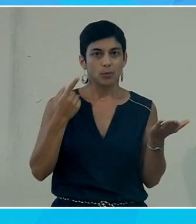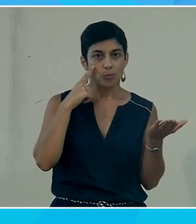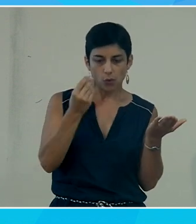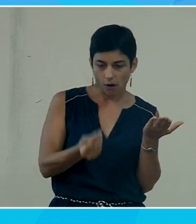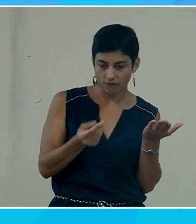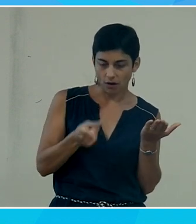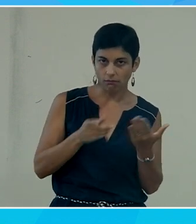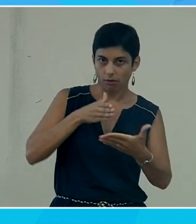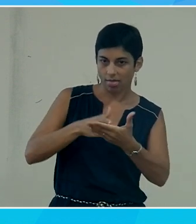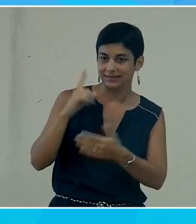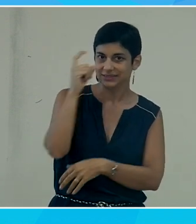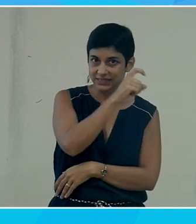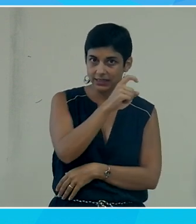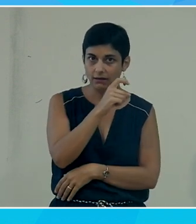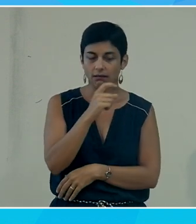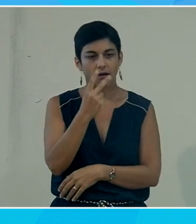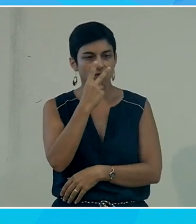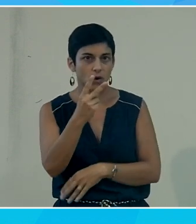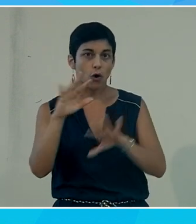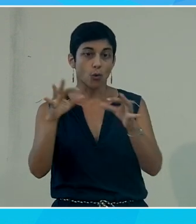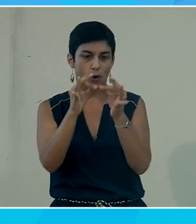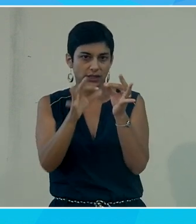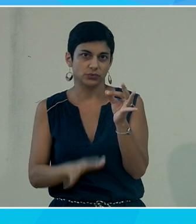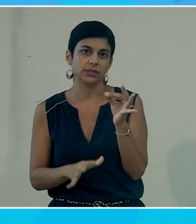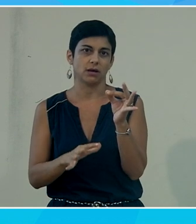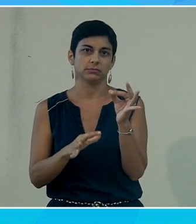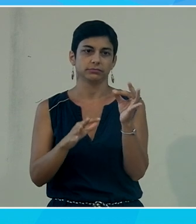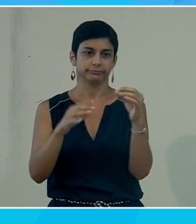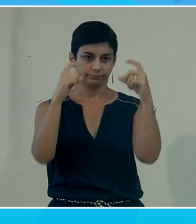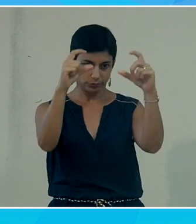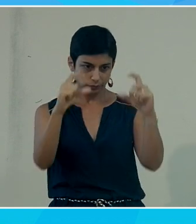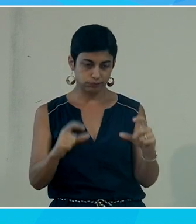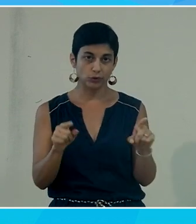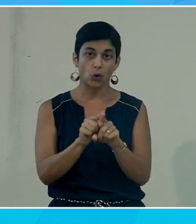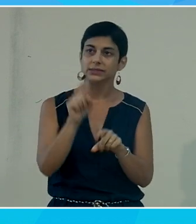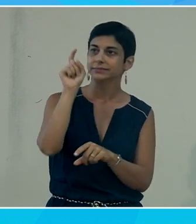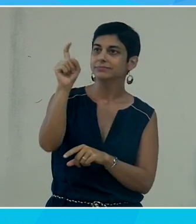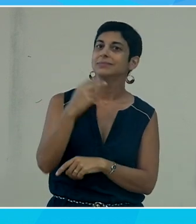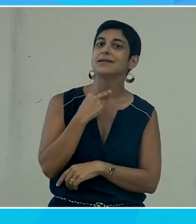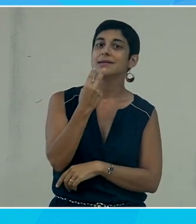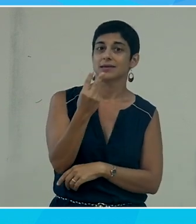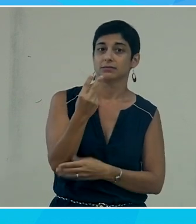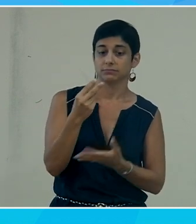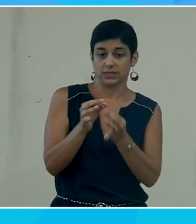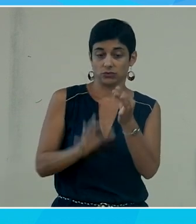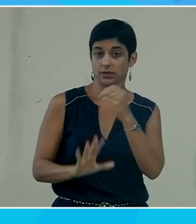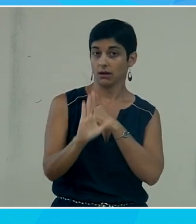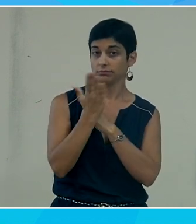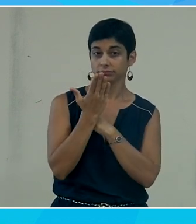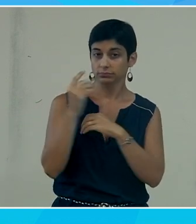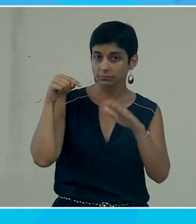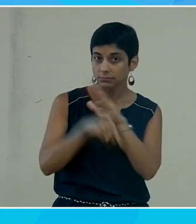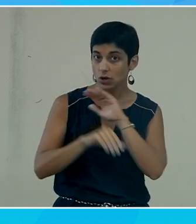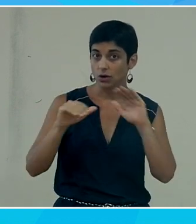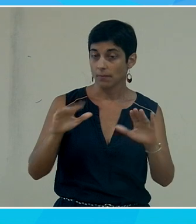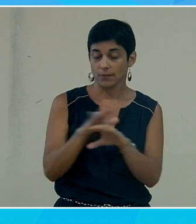difficultés de pouvoir voir la résolution de l'équation et de pouvoir se faire lire la résolution de'équation avec l'outil donc ça va vraiment très très loin ce qu'on est